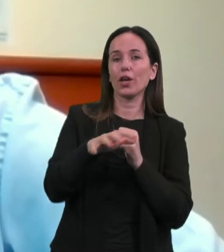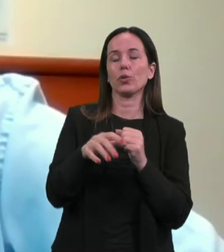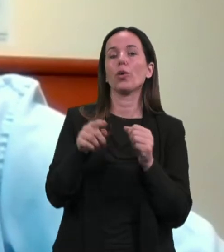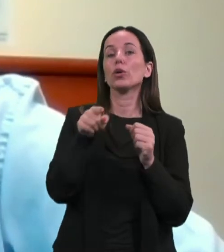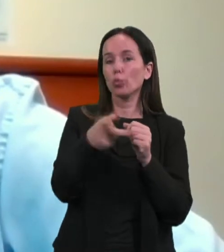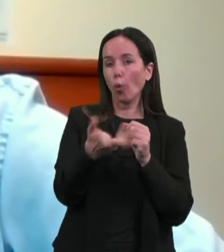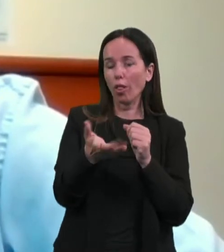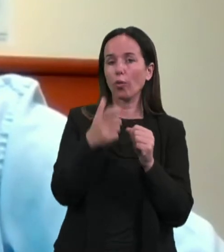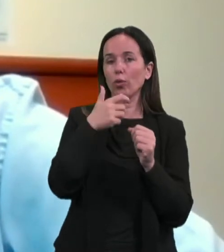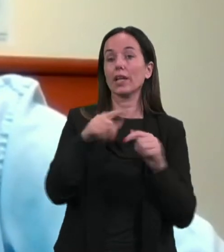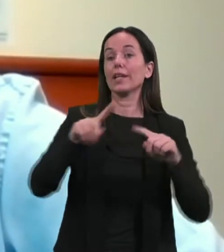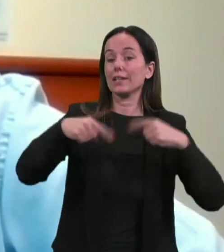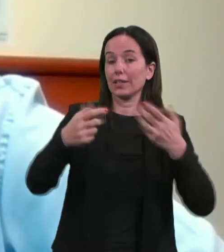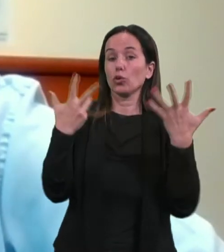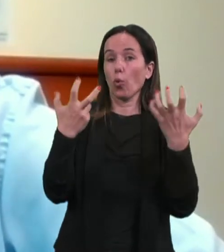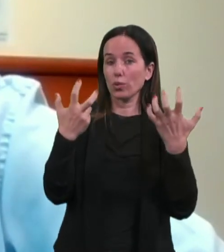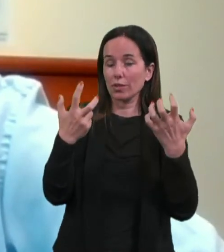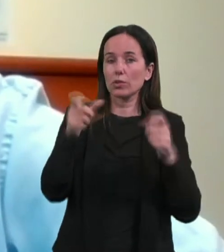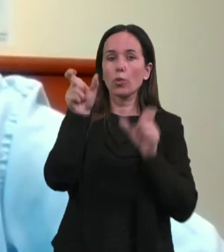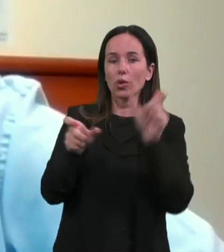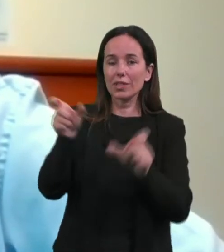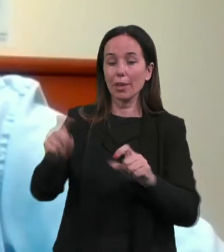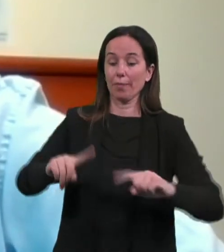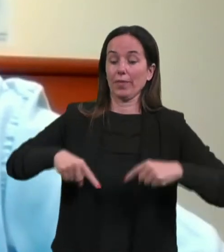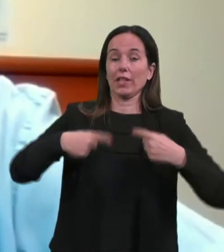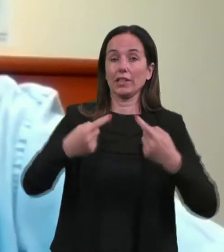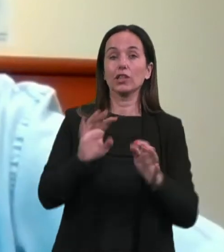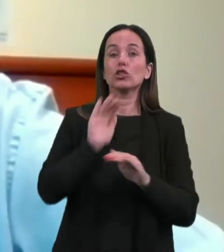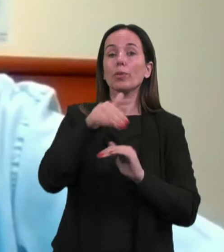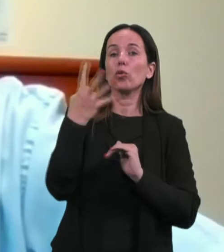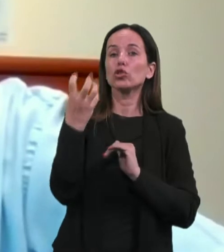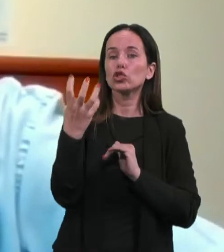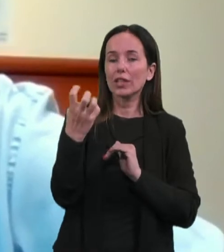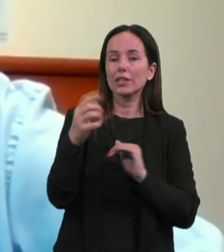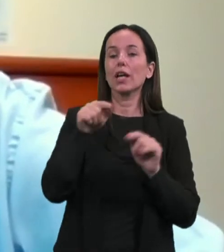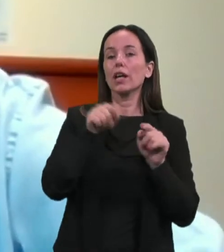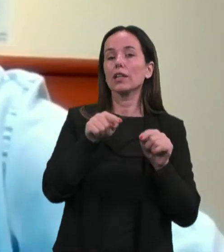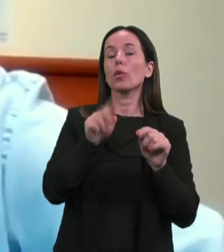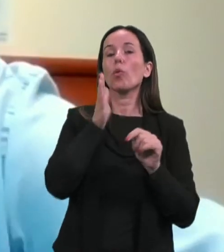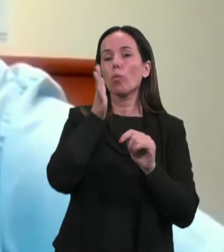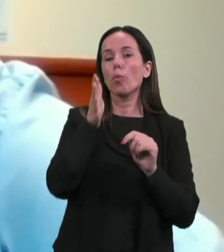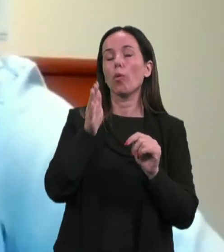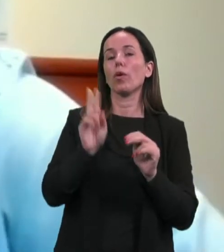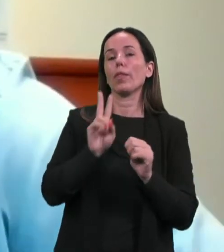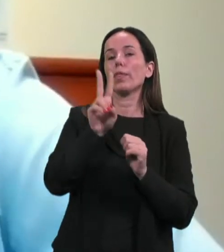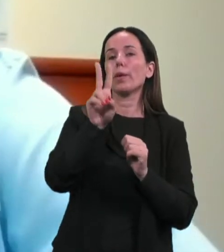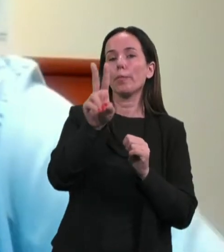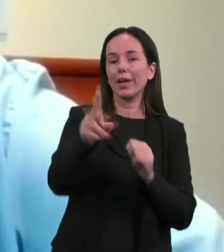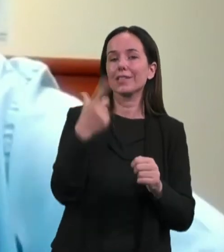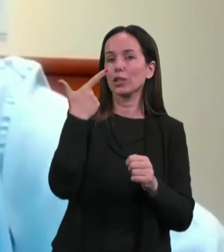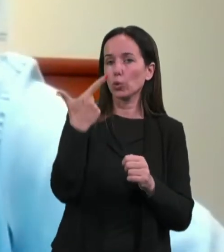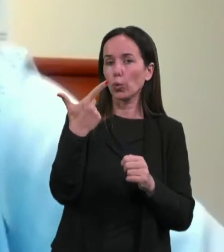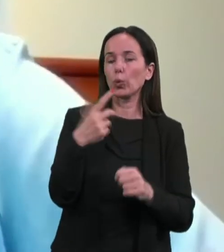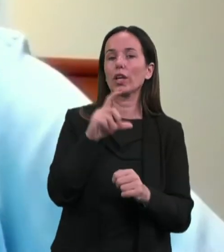Naslednjič 800 ljudi, pa potem naslednjič 400 in potem bomo to zdaj zaokrožili za drugi